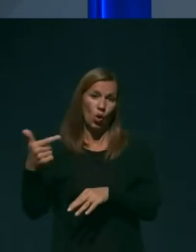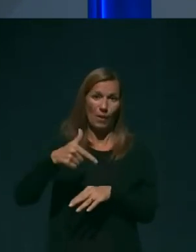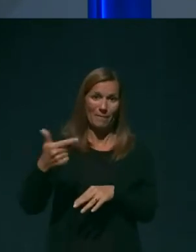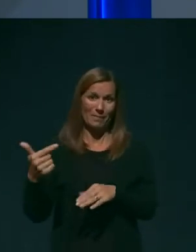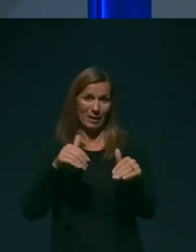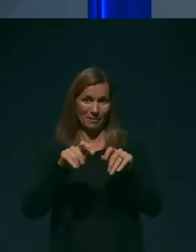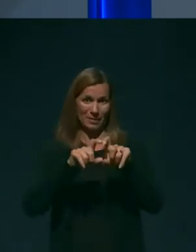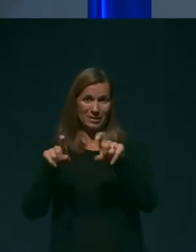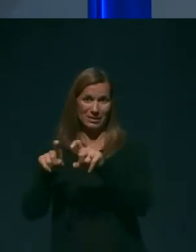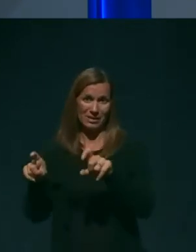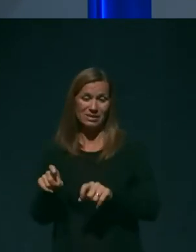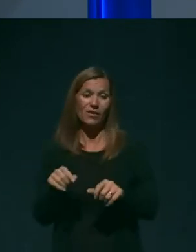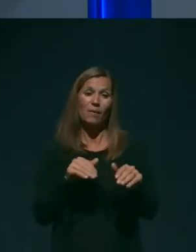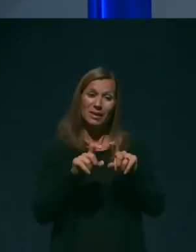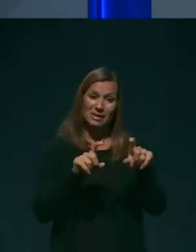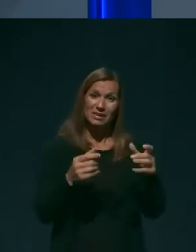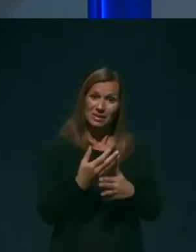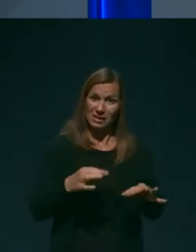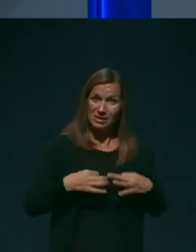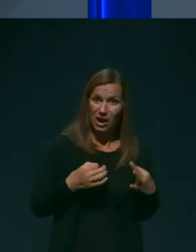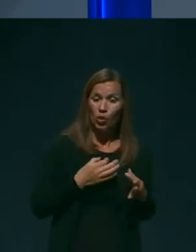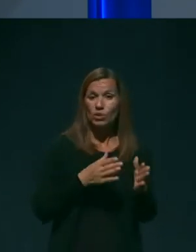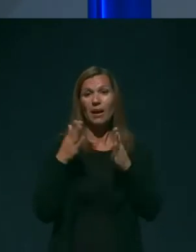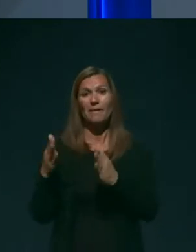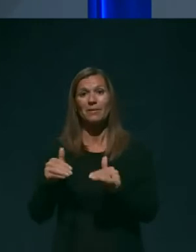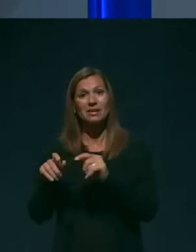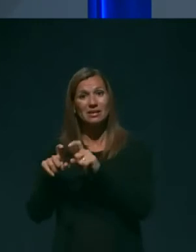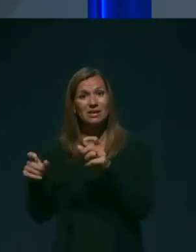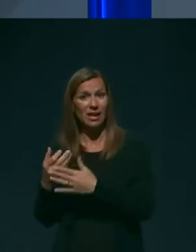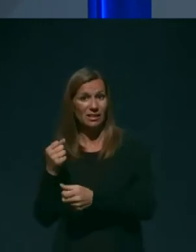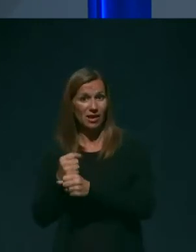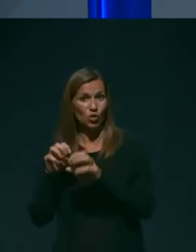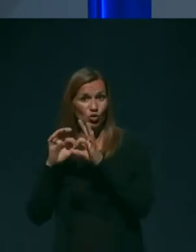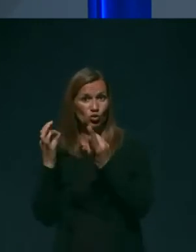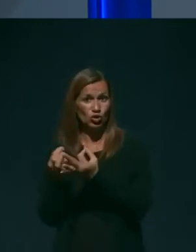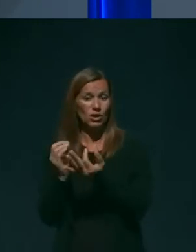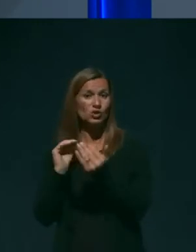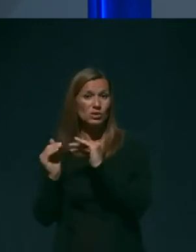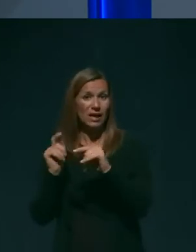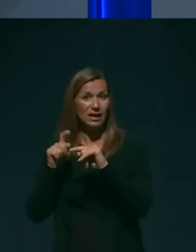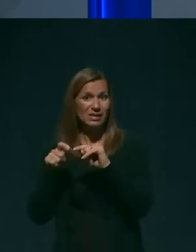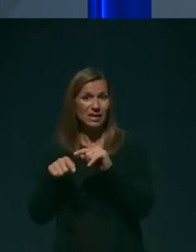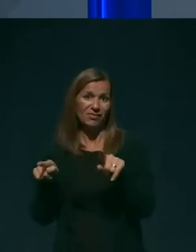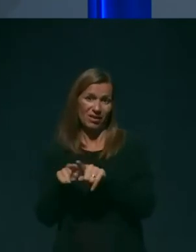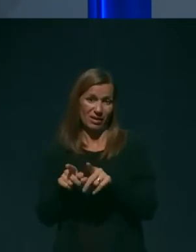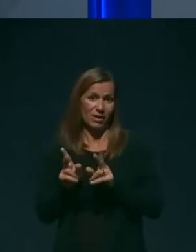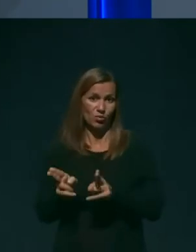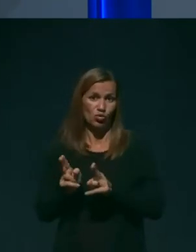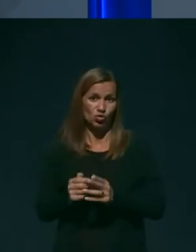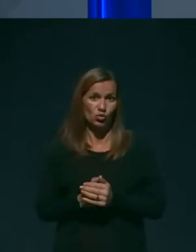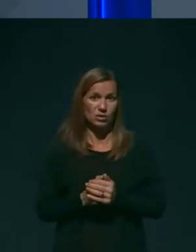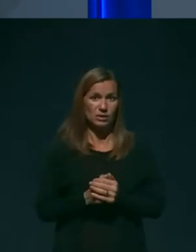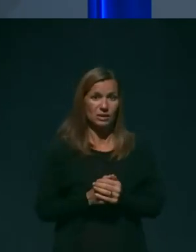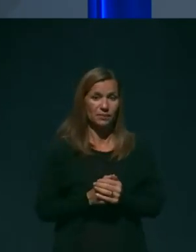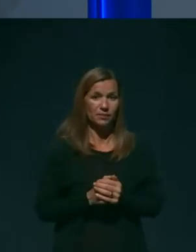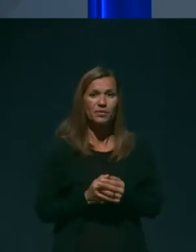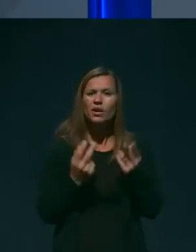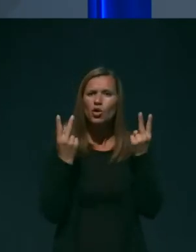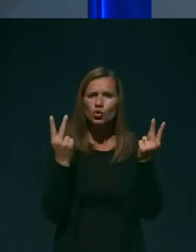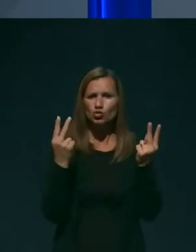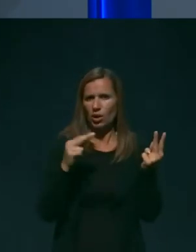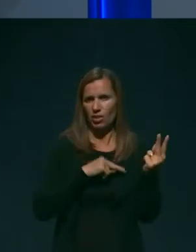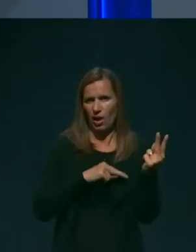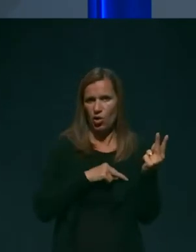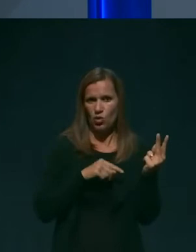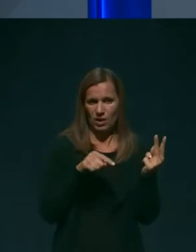Ministrstva za zdravje, kot tudi Ministrstva za delo, družino, socijalne zadeve in enake možnosti. Ključna naloga te